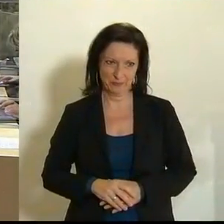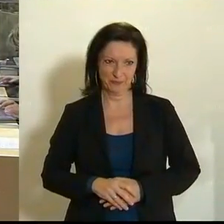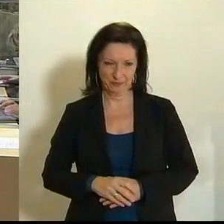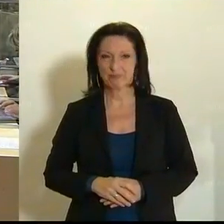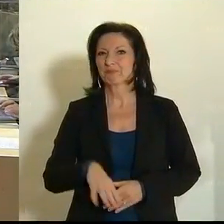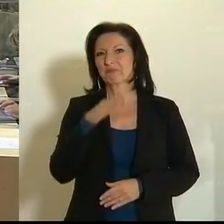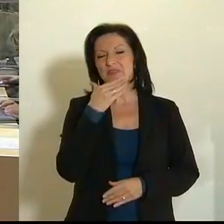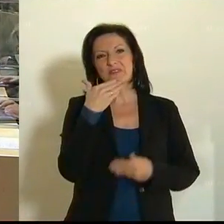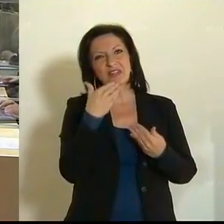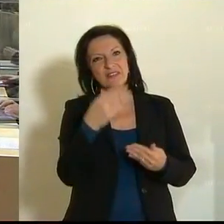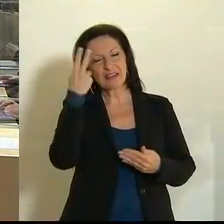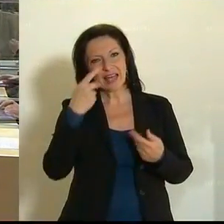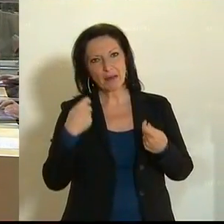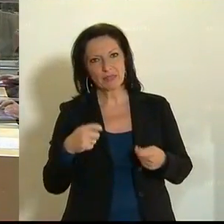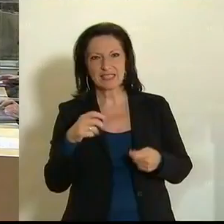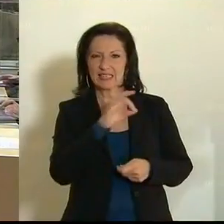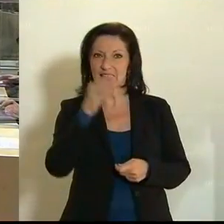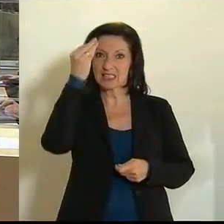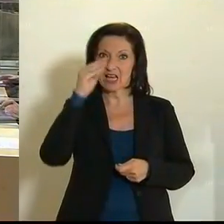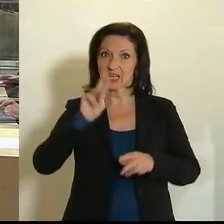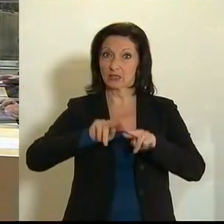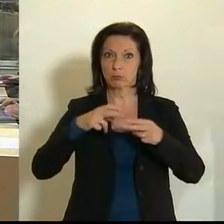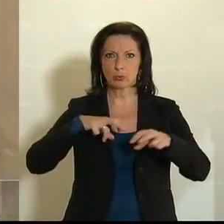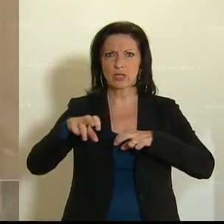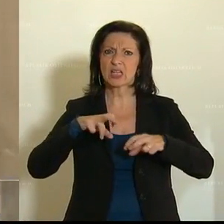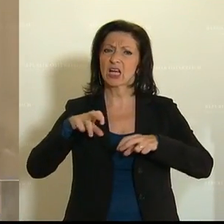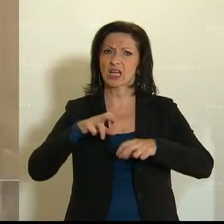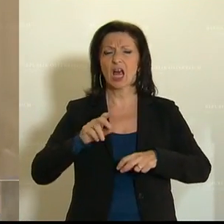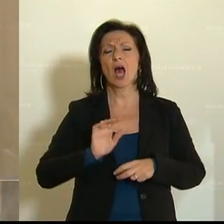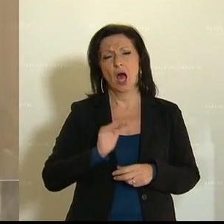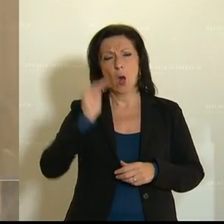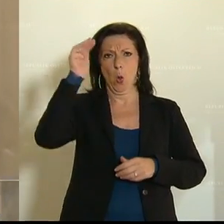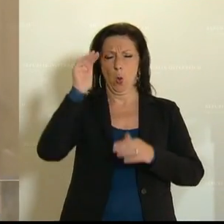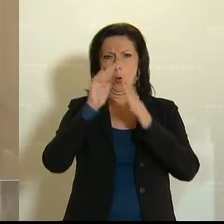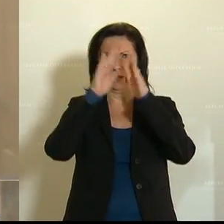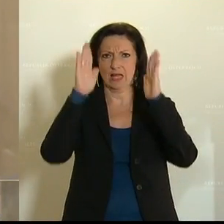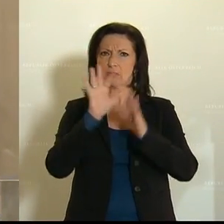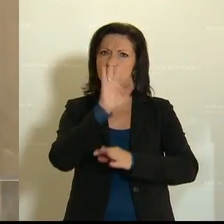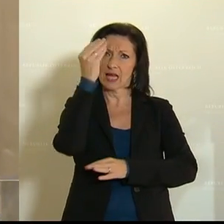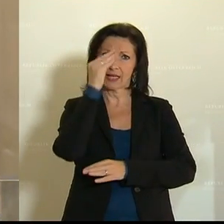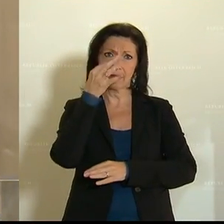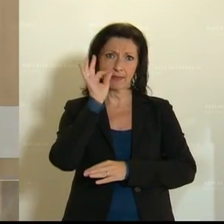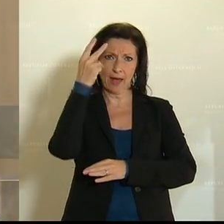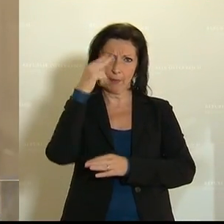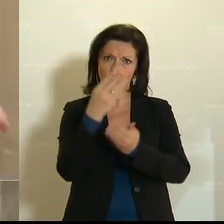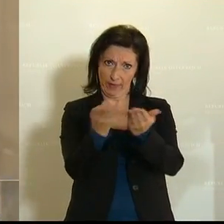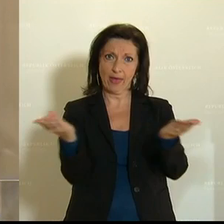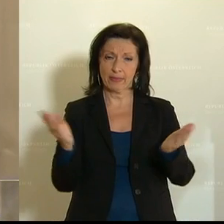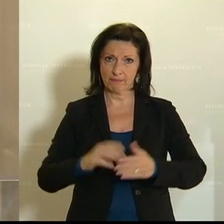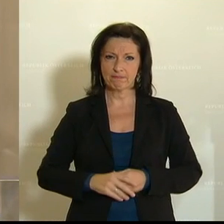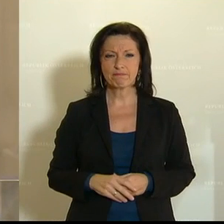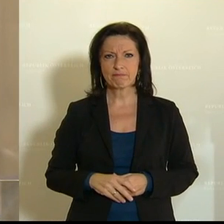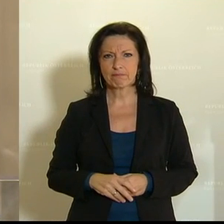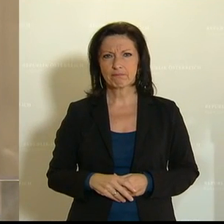Vielen Dank, Herr Präsident, sehr geehrte Bundesregierung, hohes Haus und sehr geehrte Damen und Herren. Im